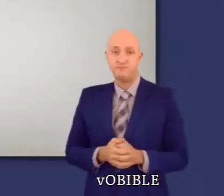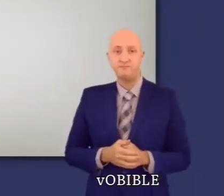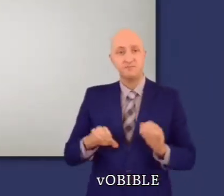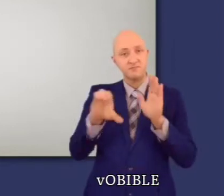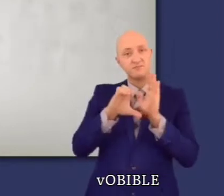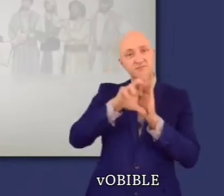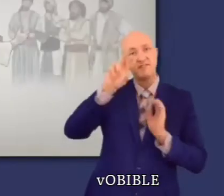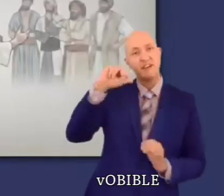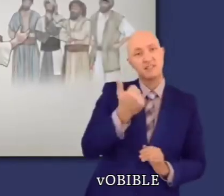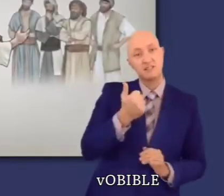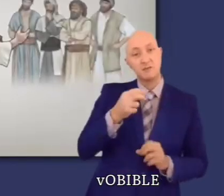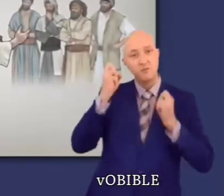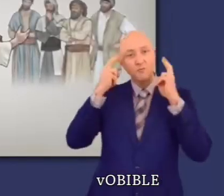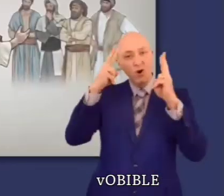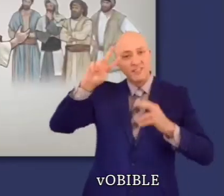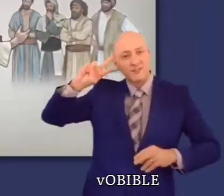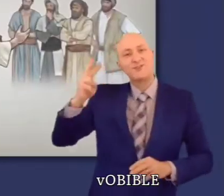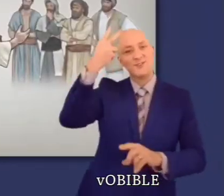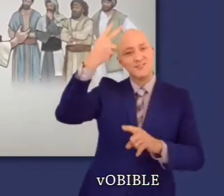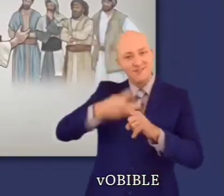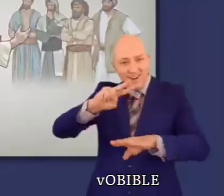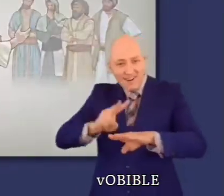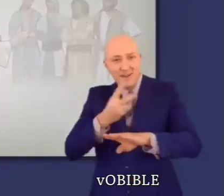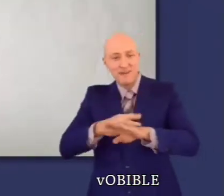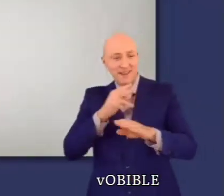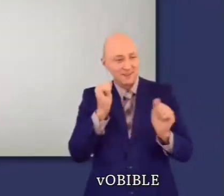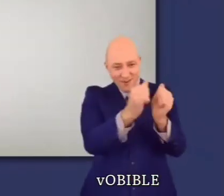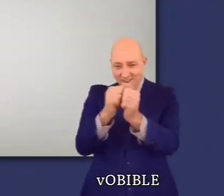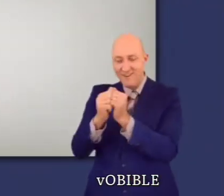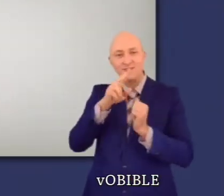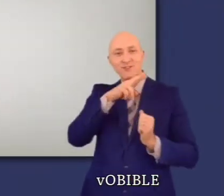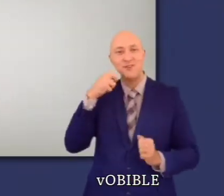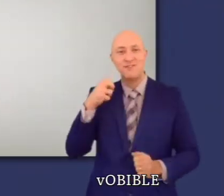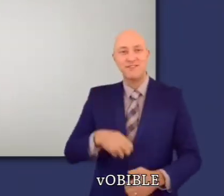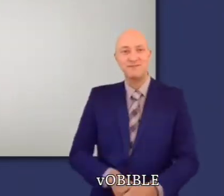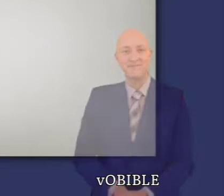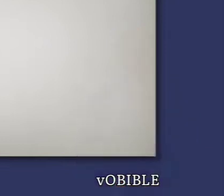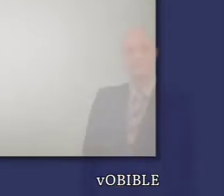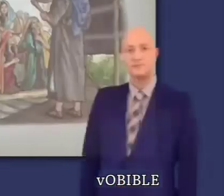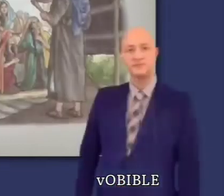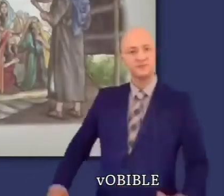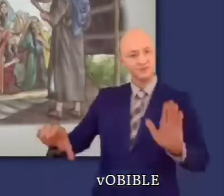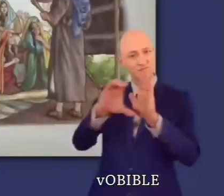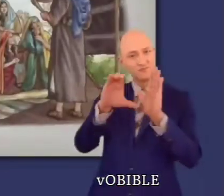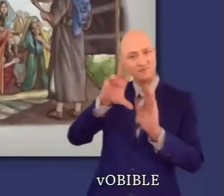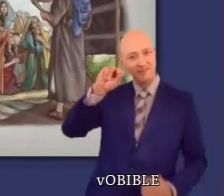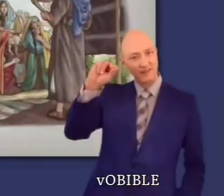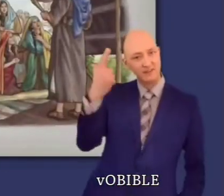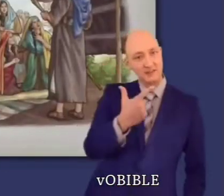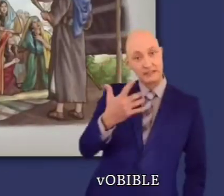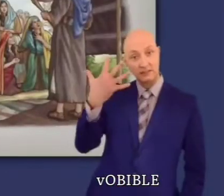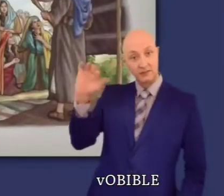Dans le chapitre suivant, Moïse effectue le deuxième recensement. Dans le chapitre 27, les filles de